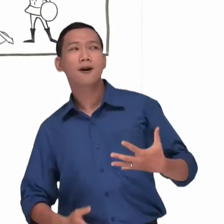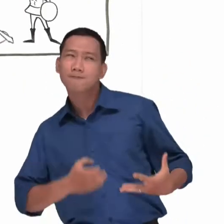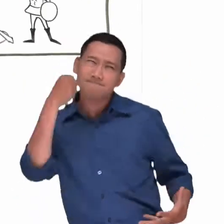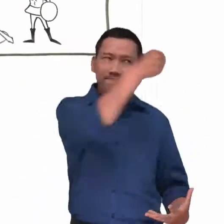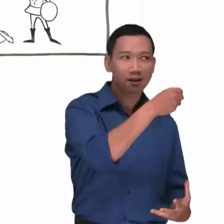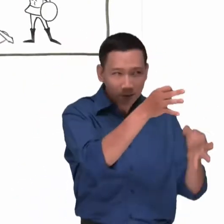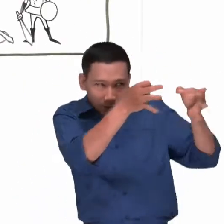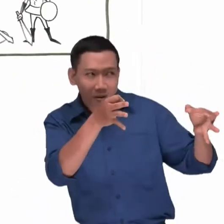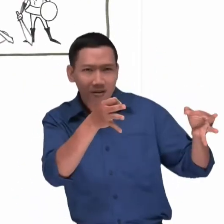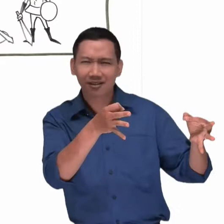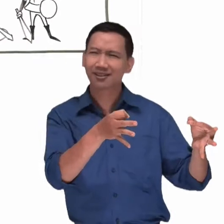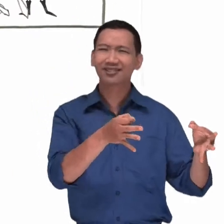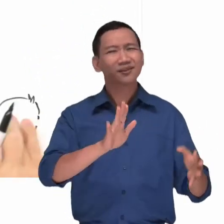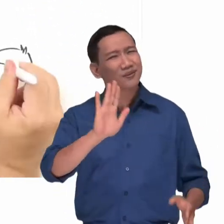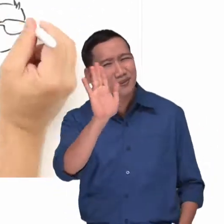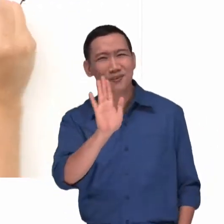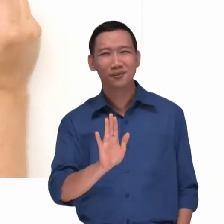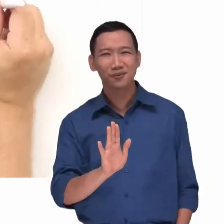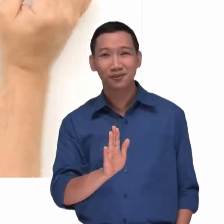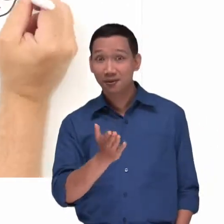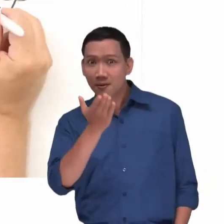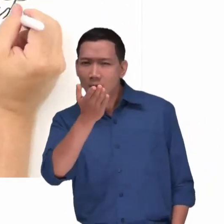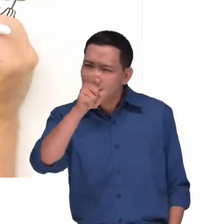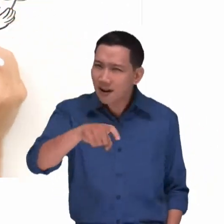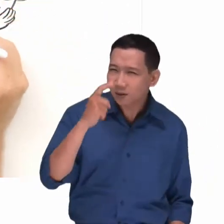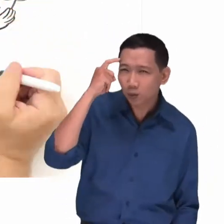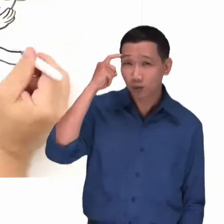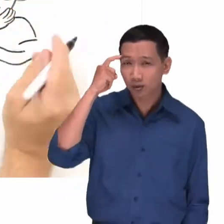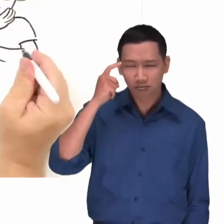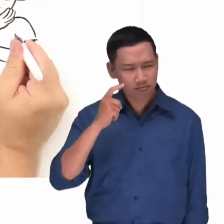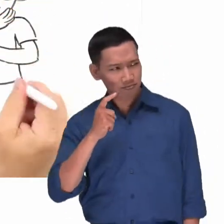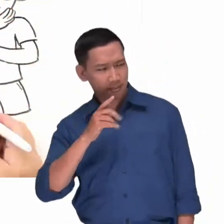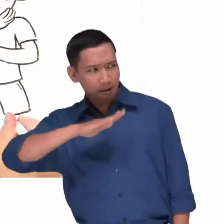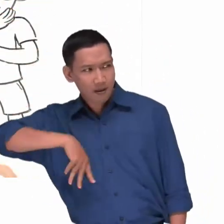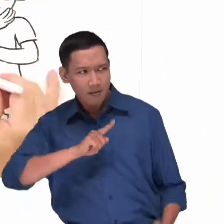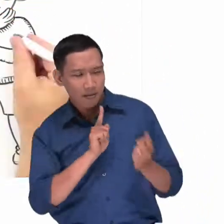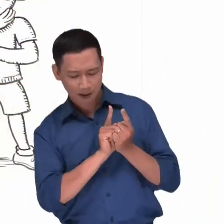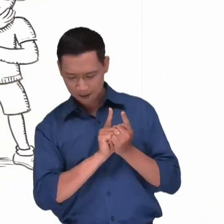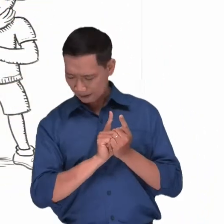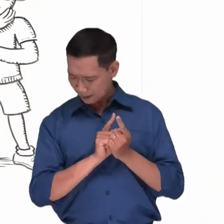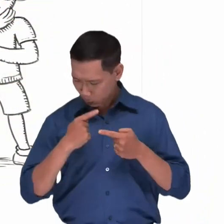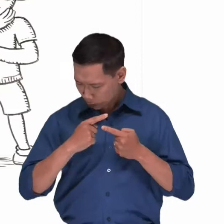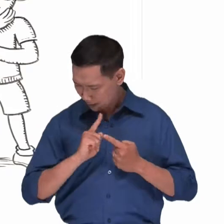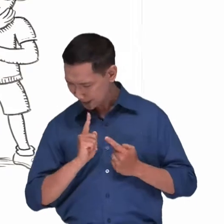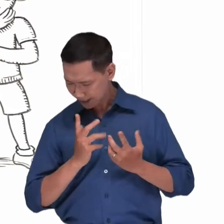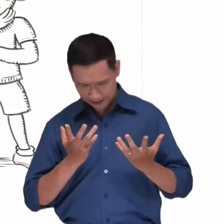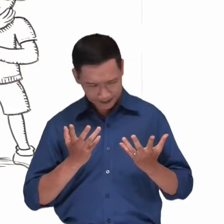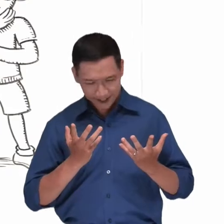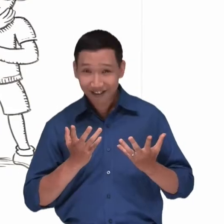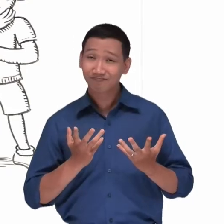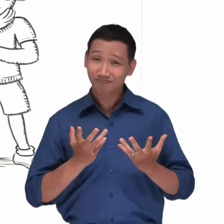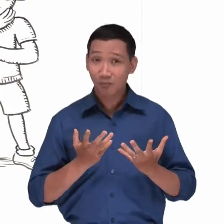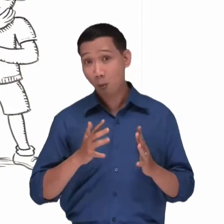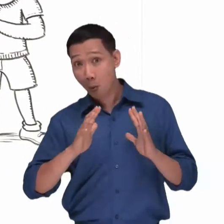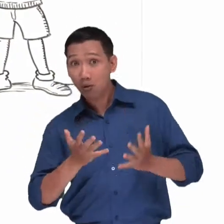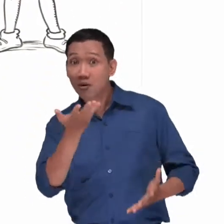Đừng lấy ác trả ác cho ai Sau đây là những gì bạn có thể làm Hãy chuẩn bị Nghĩ trước